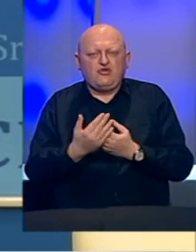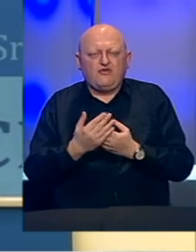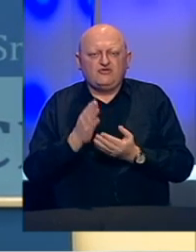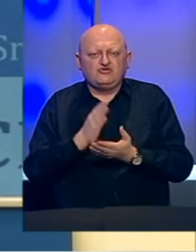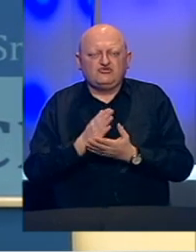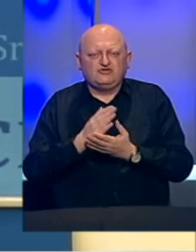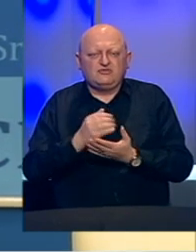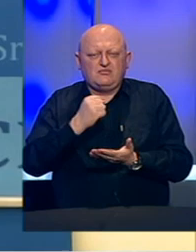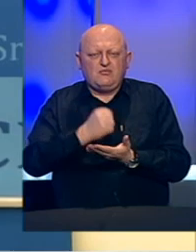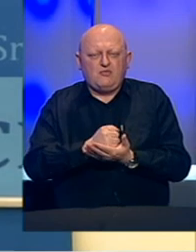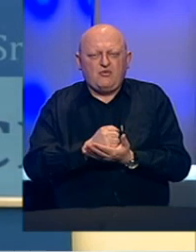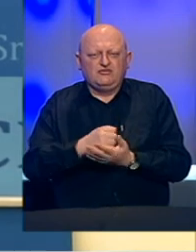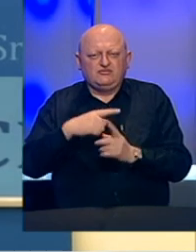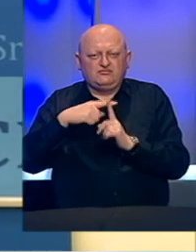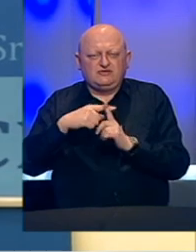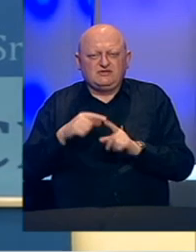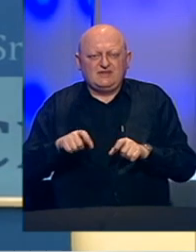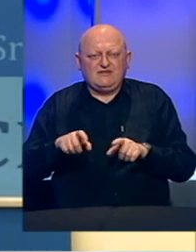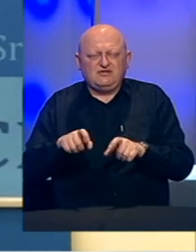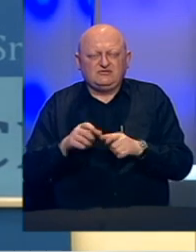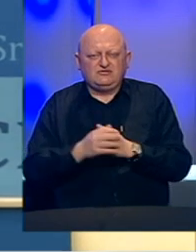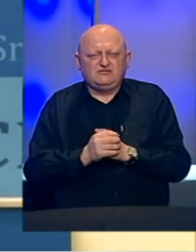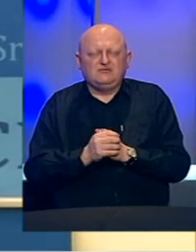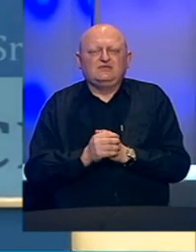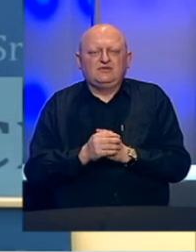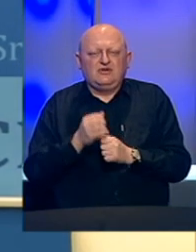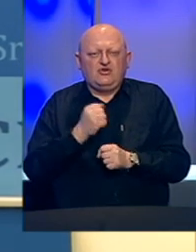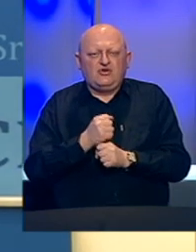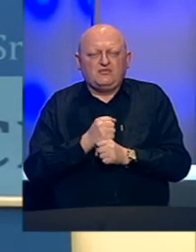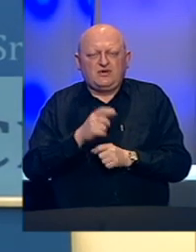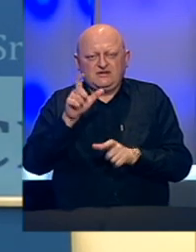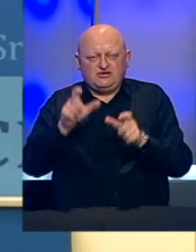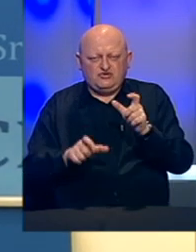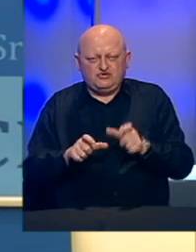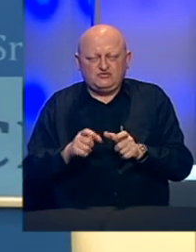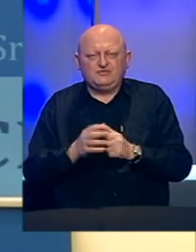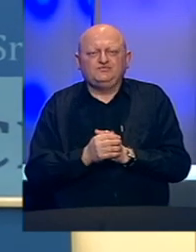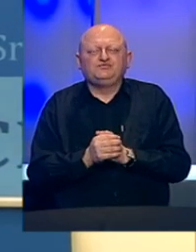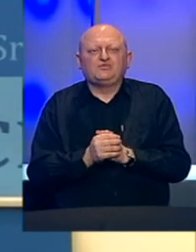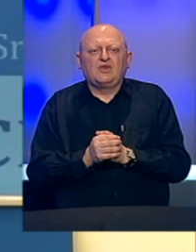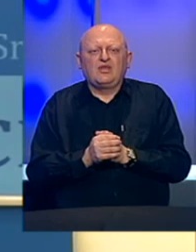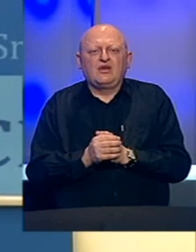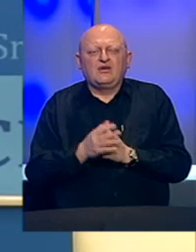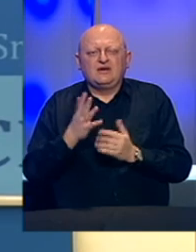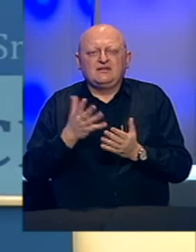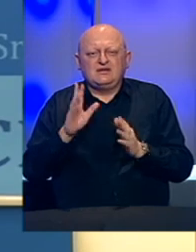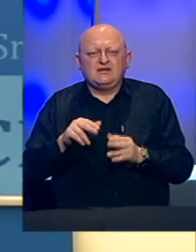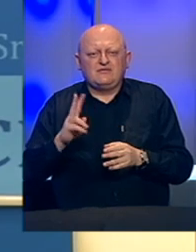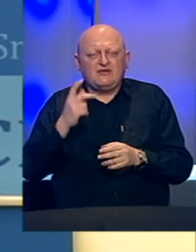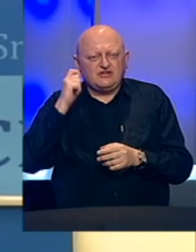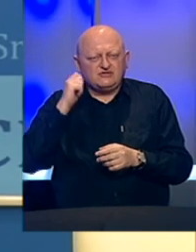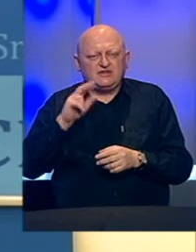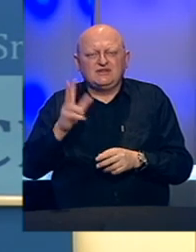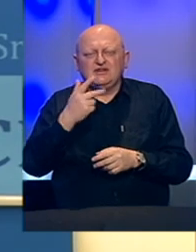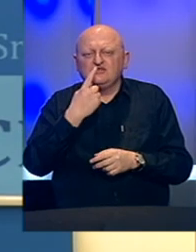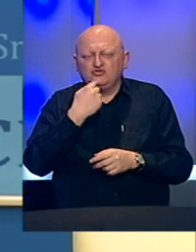slučajeva potvrđenih na koronavirus. Znači, radi se o osobama gdje imamo 12 žena i 13